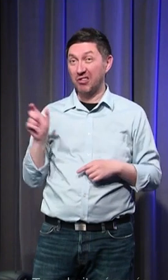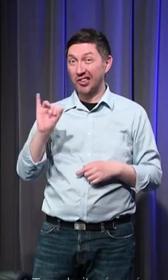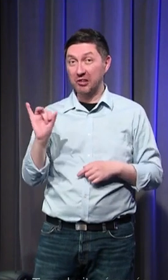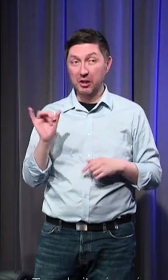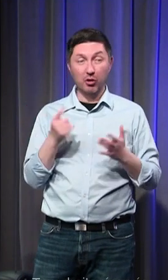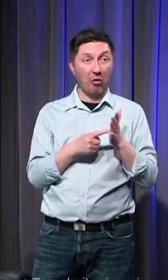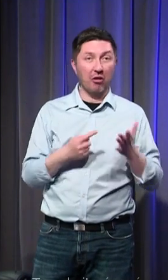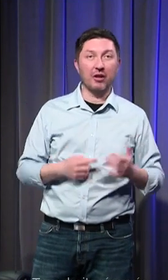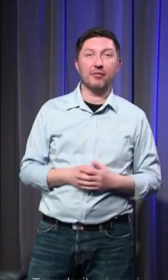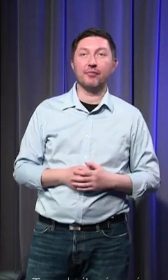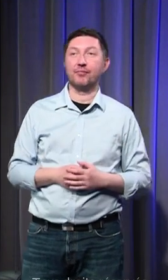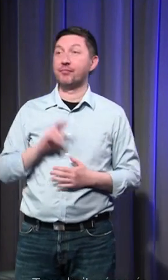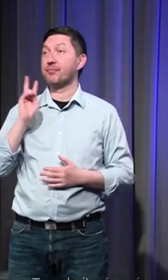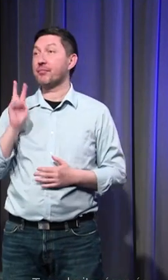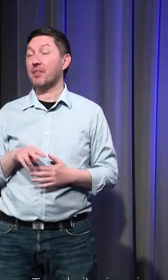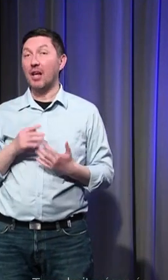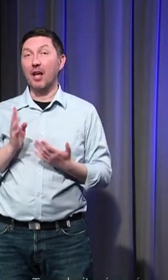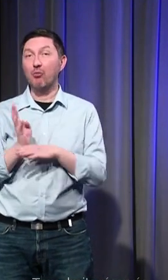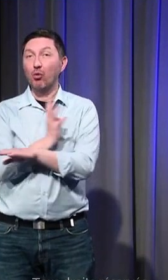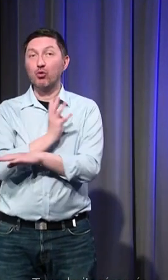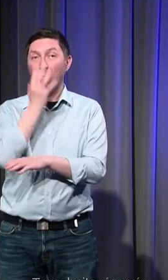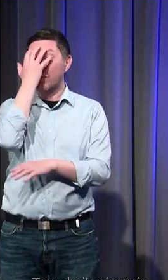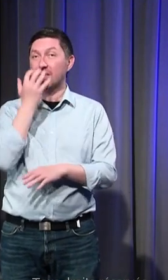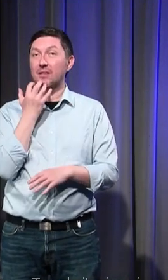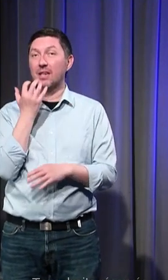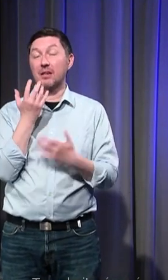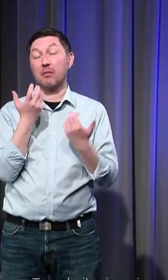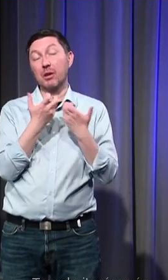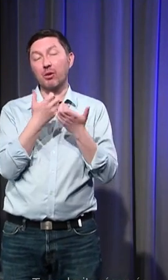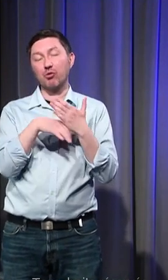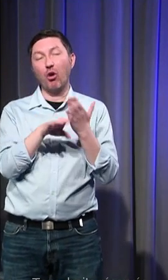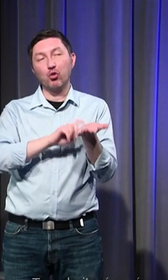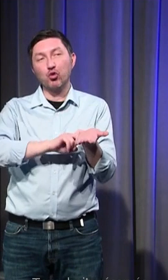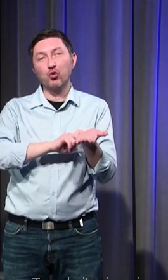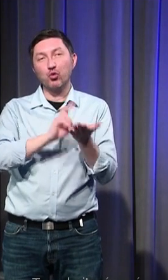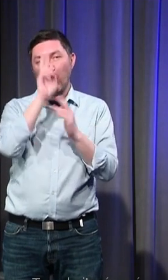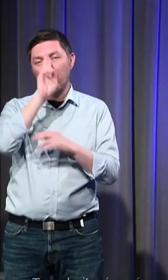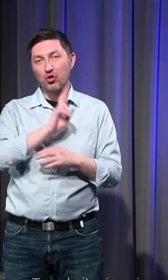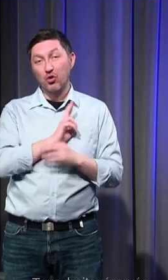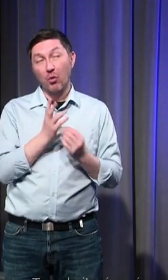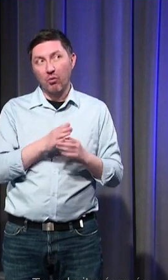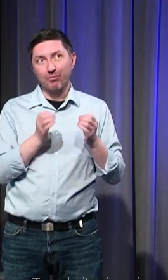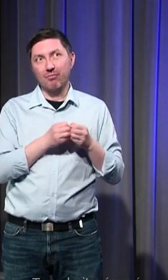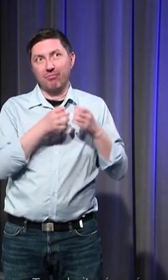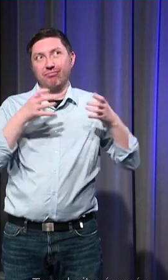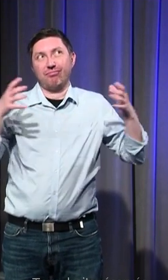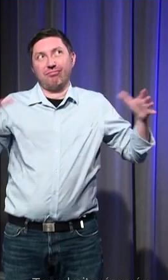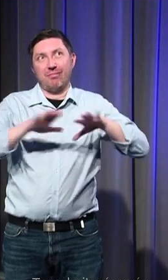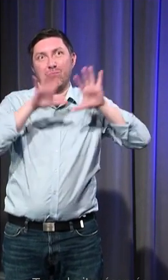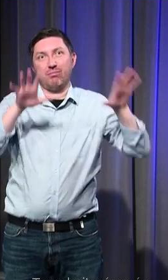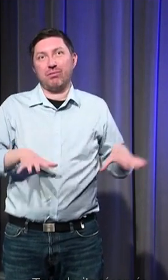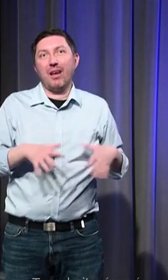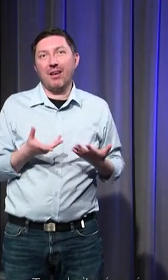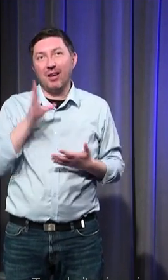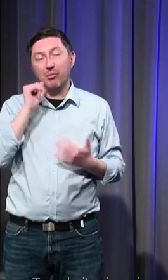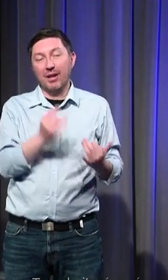les passions tristes évidemment notamment dans les sources religieuses elles sont quand même plus présentes elles submergent et de fait c'est